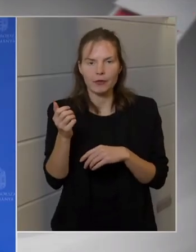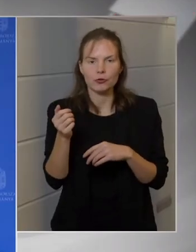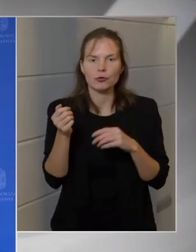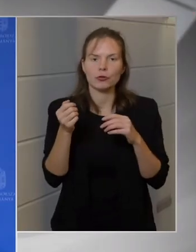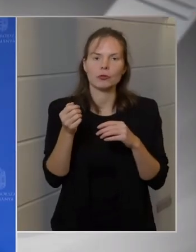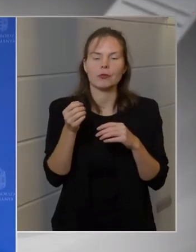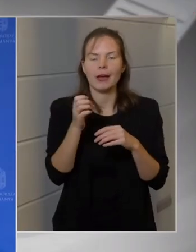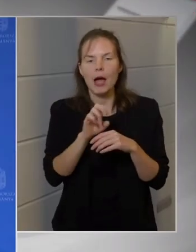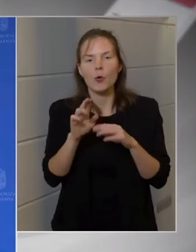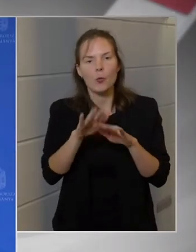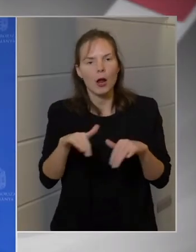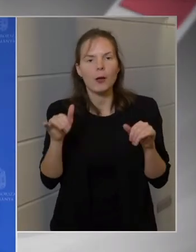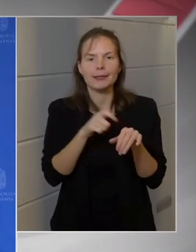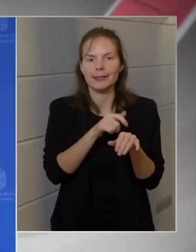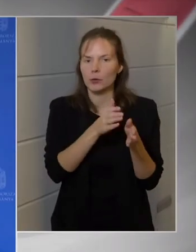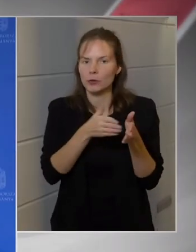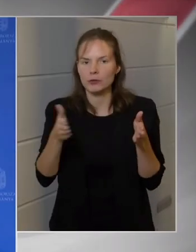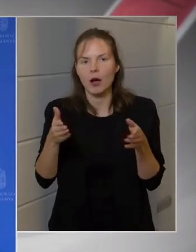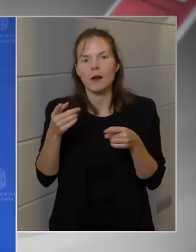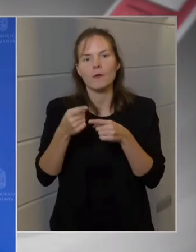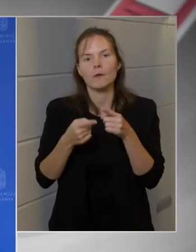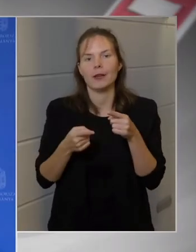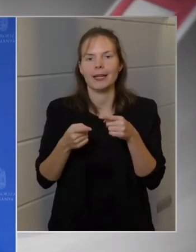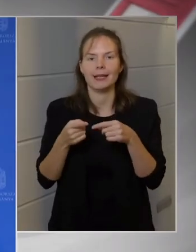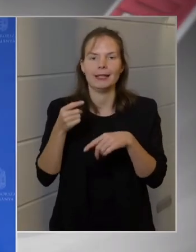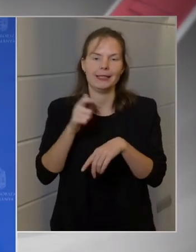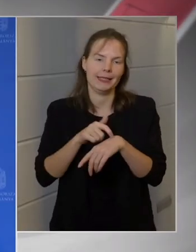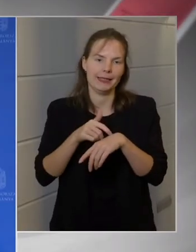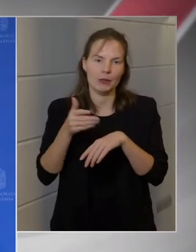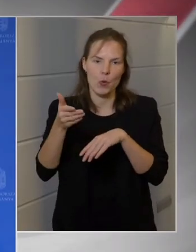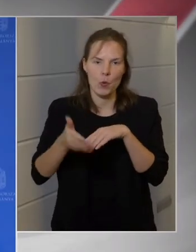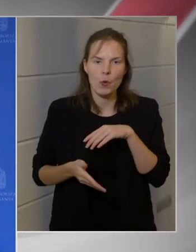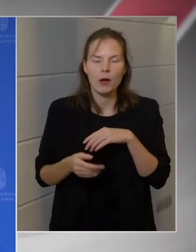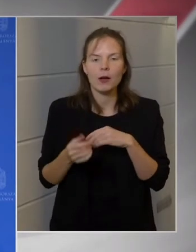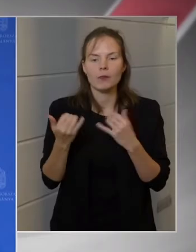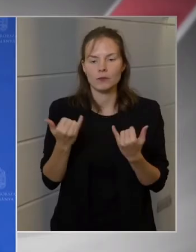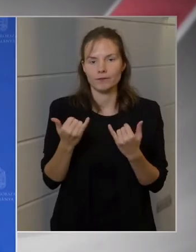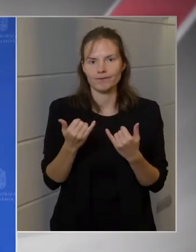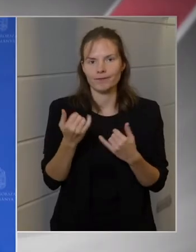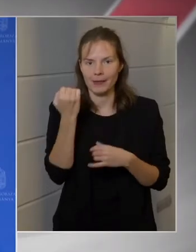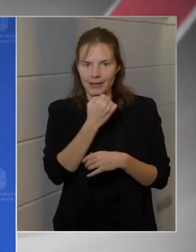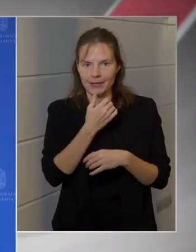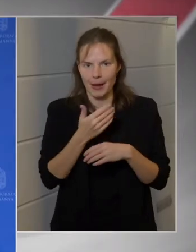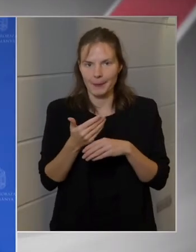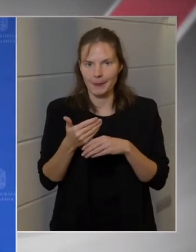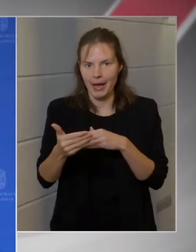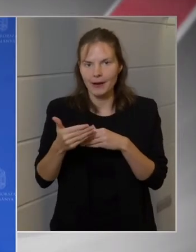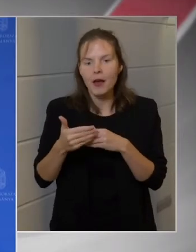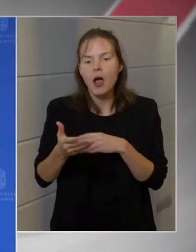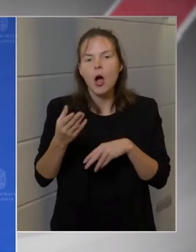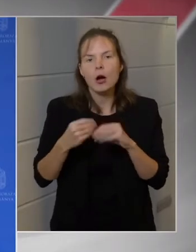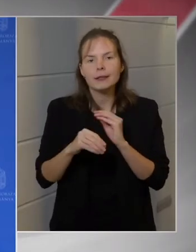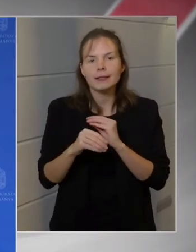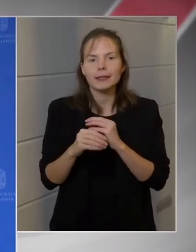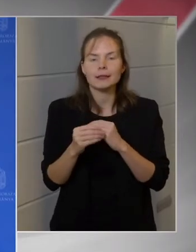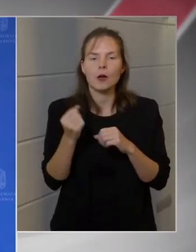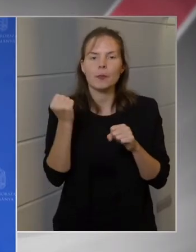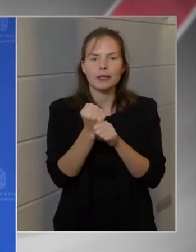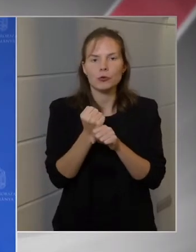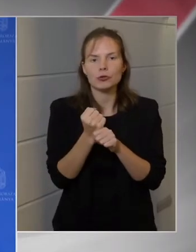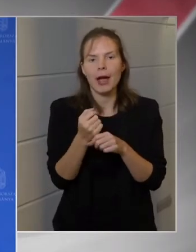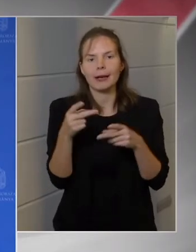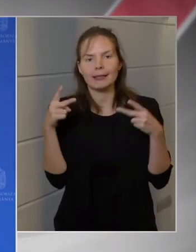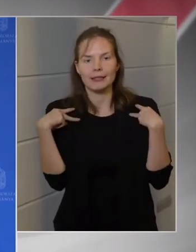időszak félidejéhez érkezünk idén decemberben, és az azt jelenti, hogy a bizottsági tisztséget